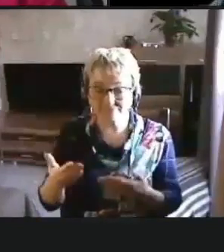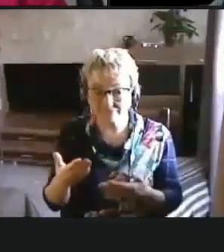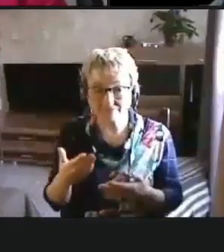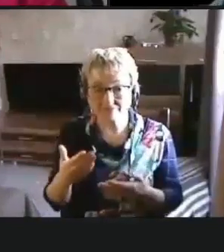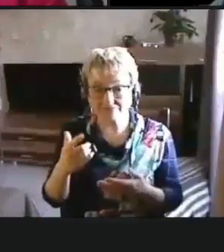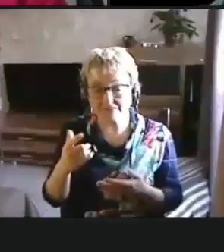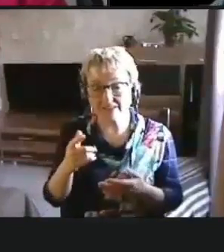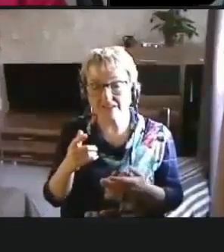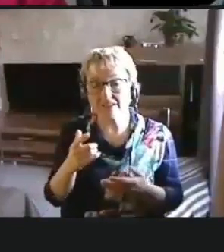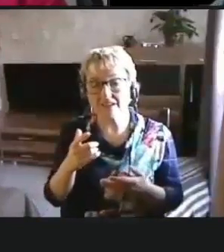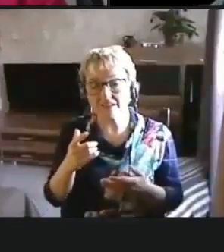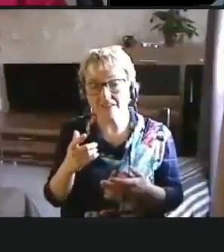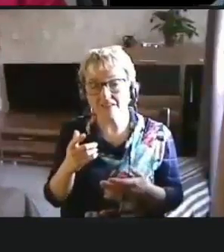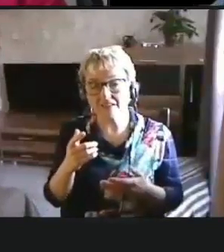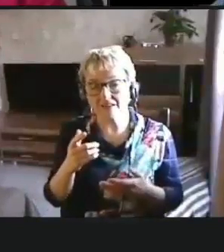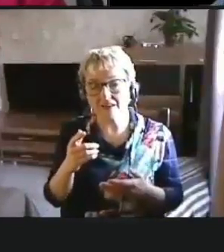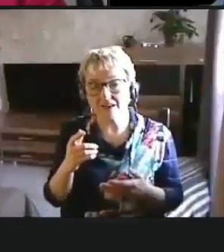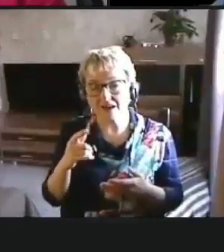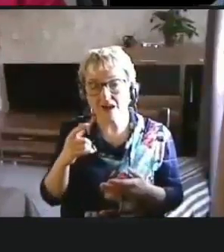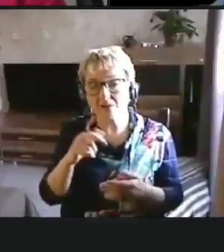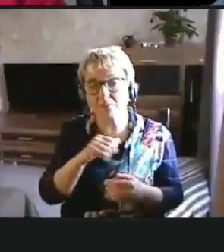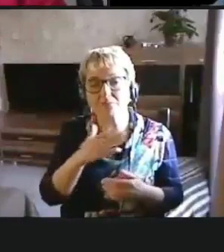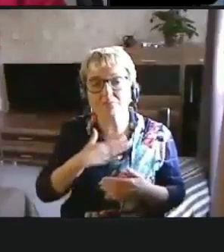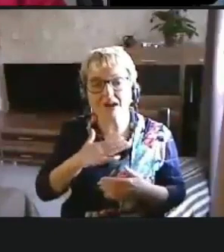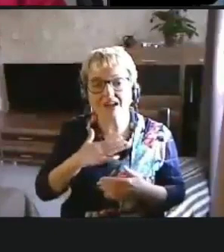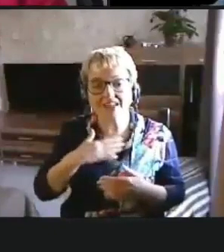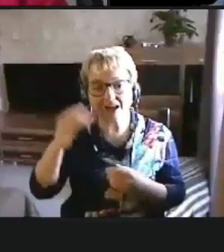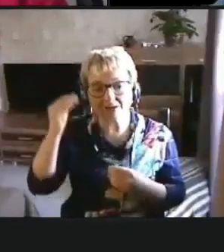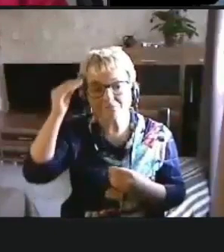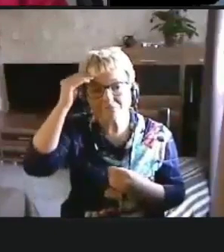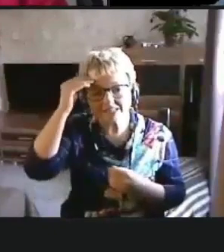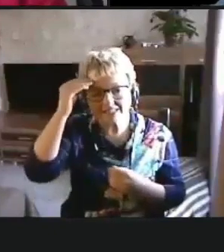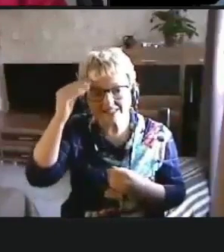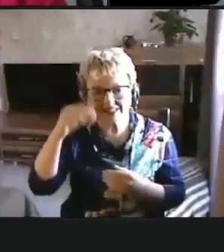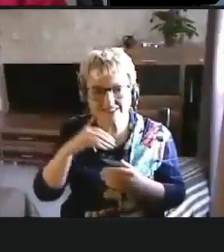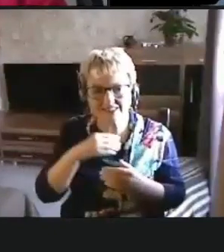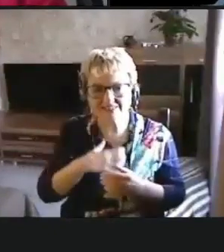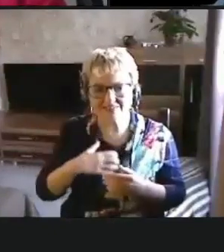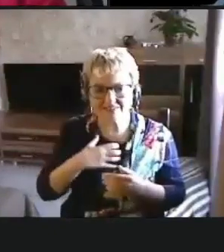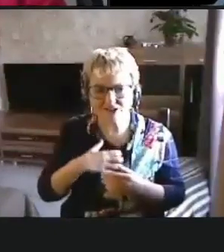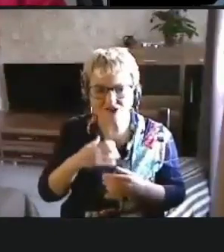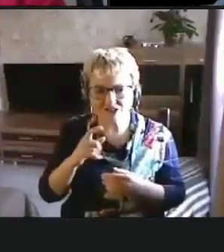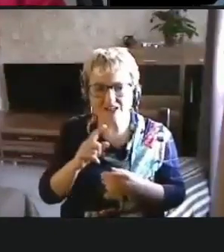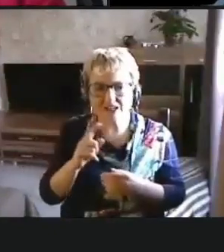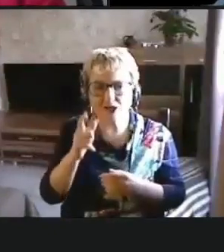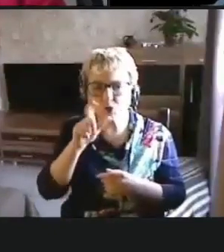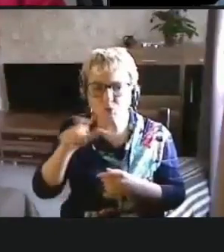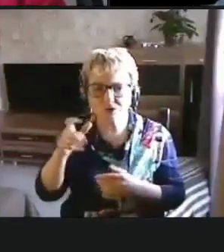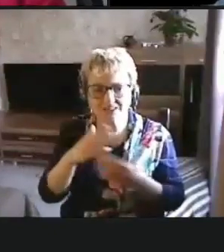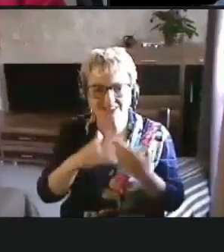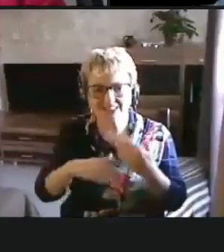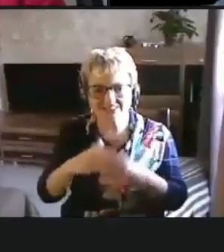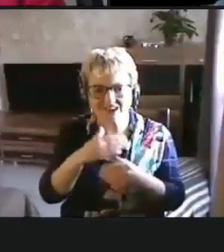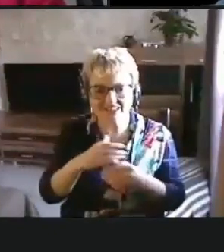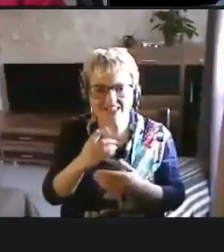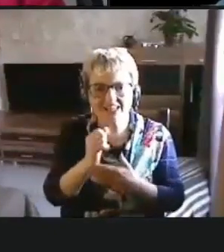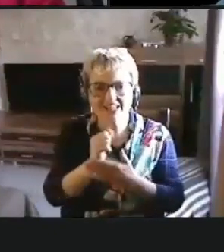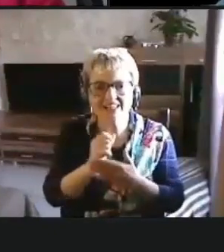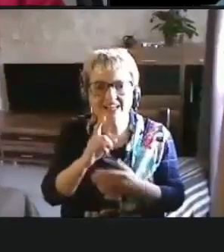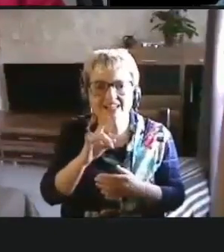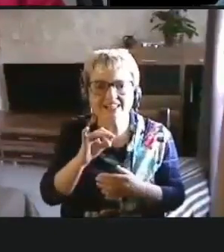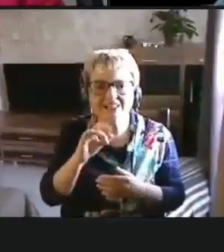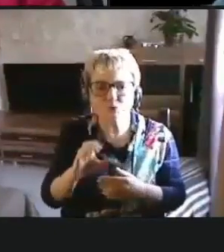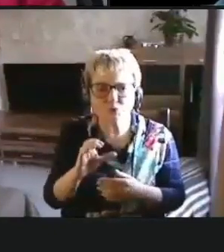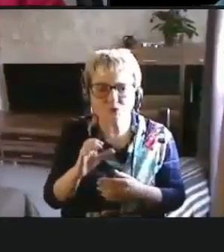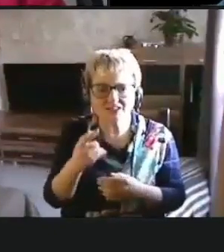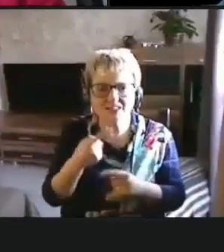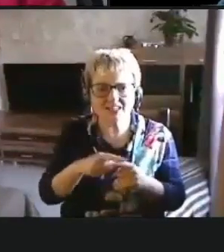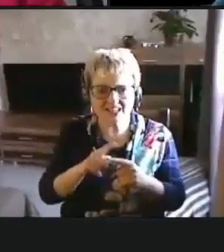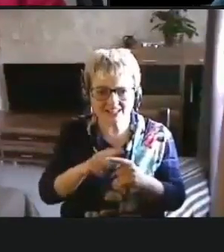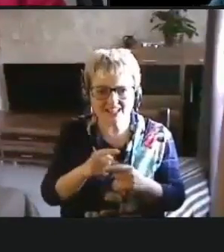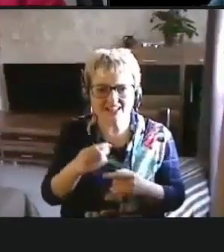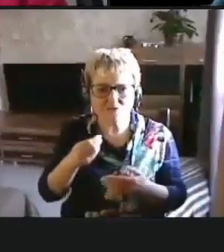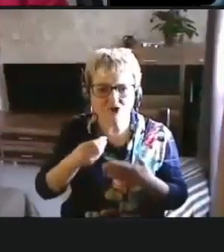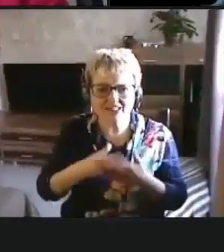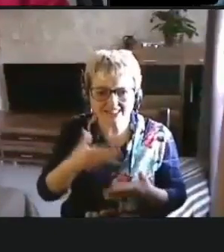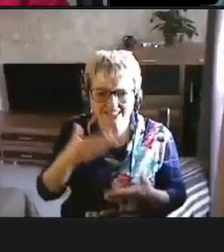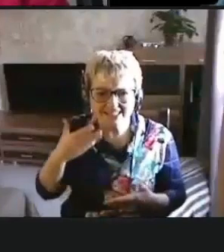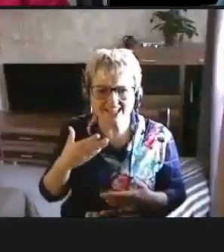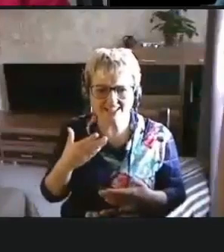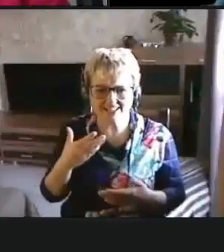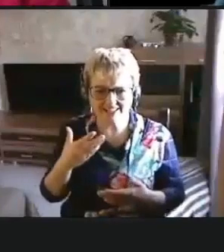значит, моя мысль ключевая стоит в том, что люди с инвалидностью это ресурс, это довольно ценный